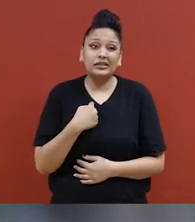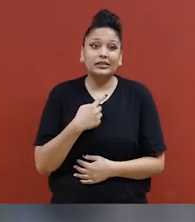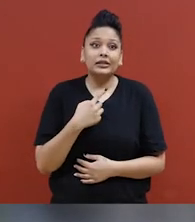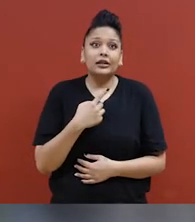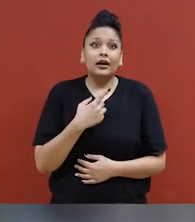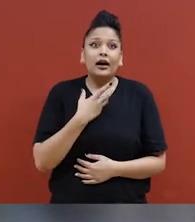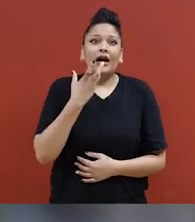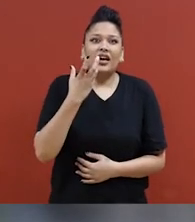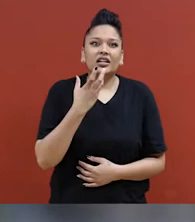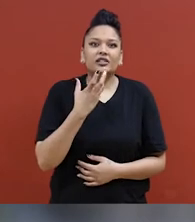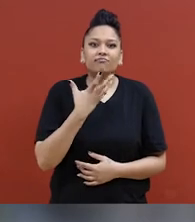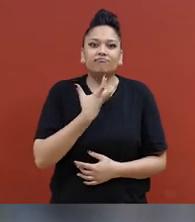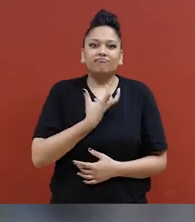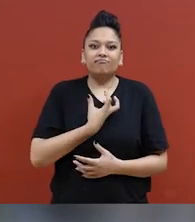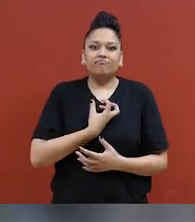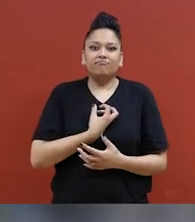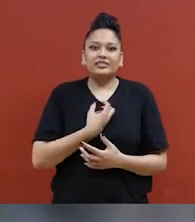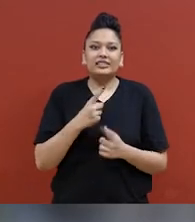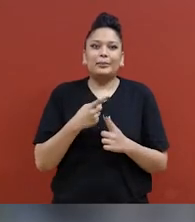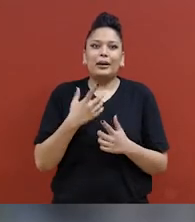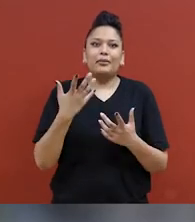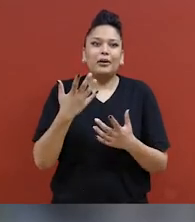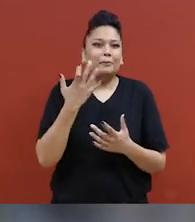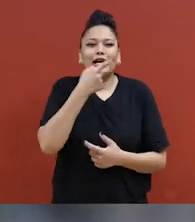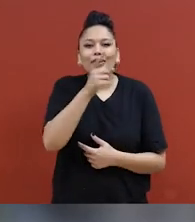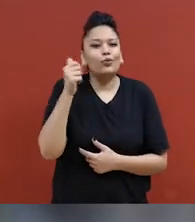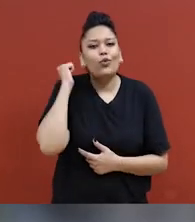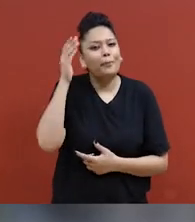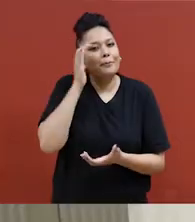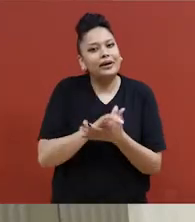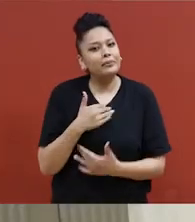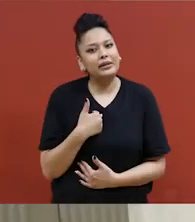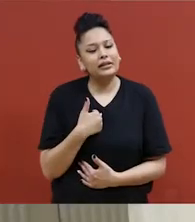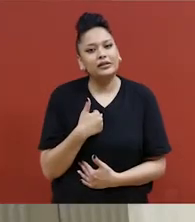J'ai parfois du mal à me défendre tout au long de ma vie à cause de cela.